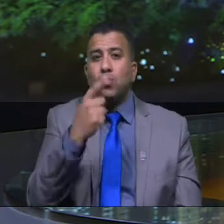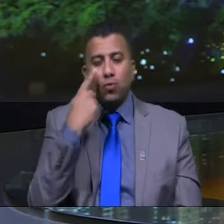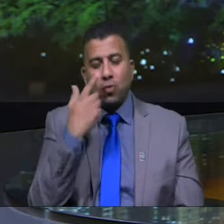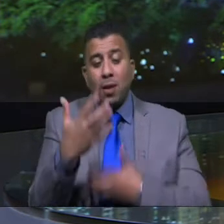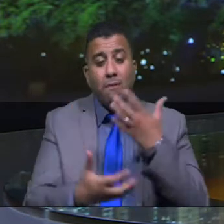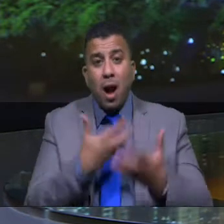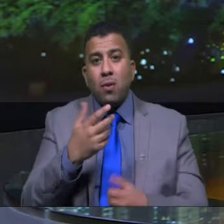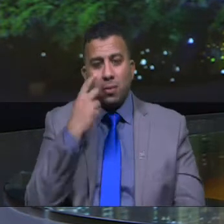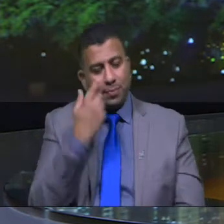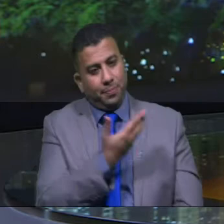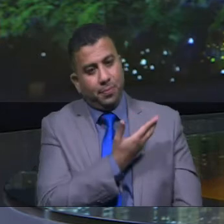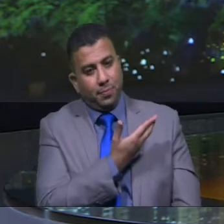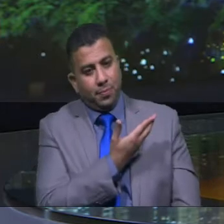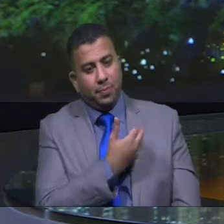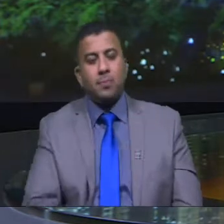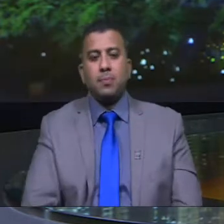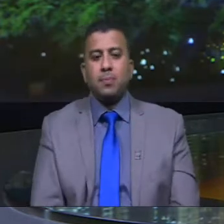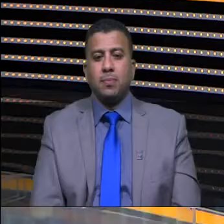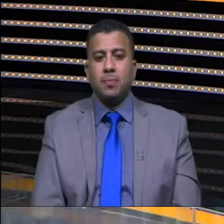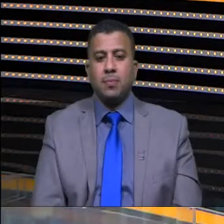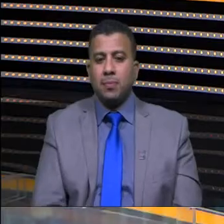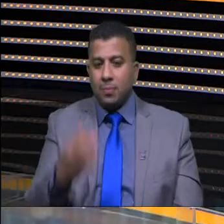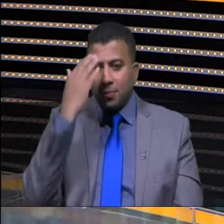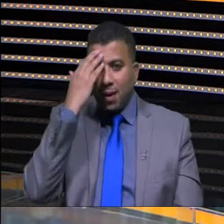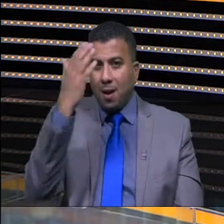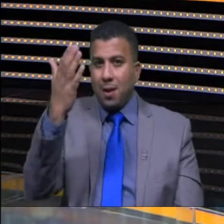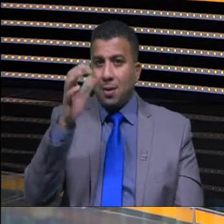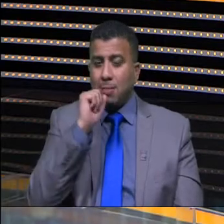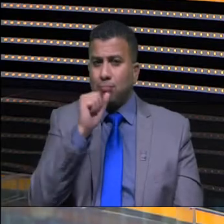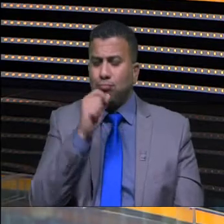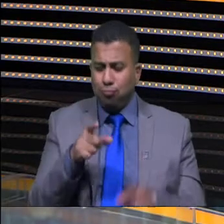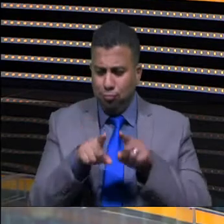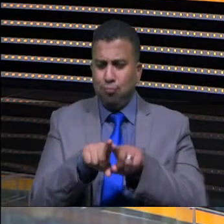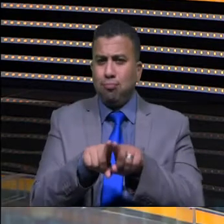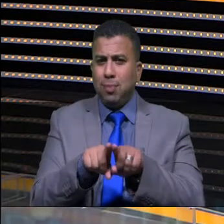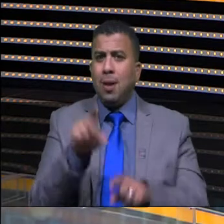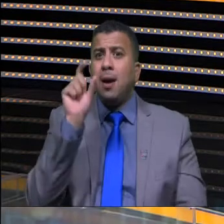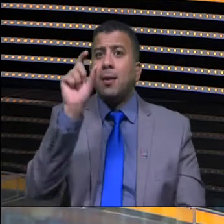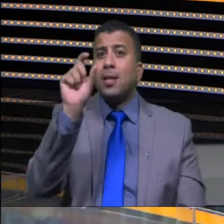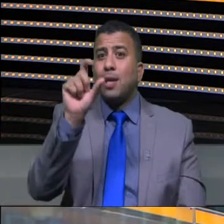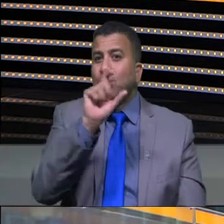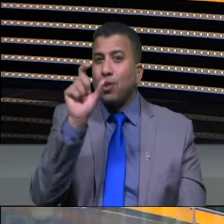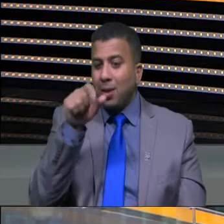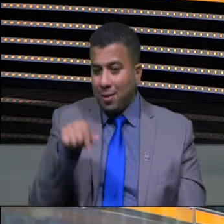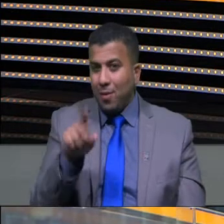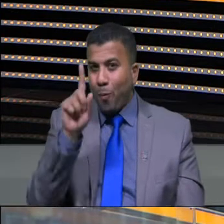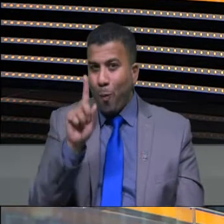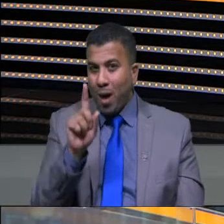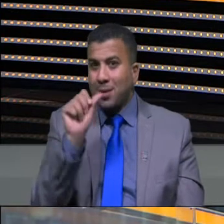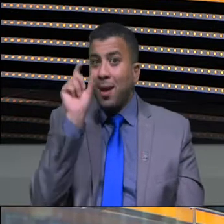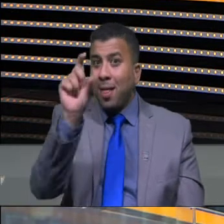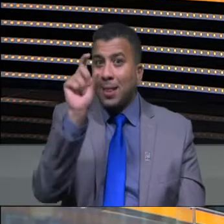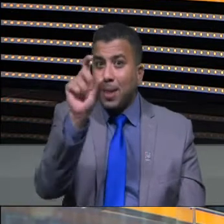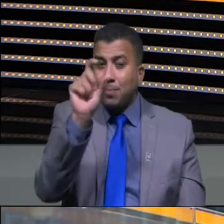التفاعل في الفقرة التالية أهلا بكم تزامنا مع استلام رواتب شهر يناير والتي شهدت